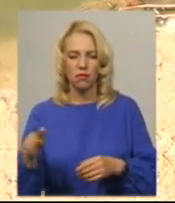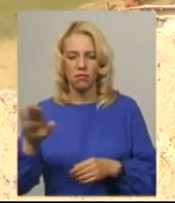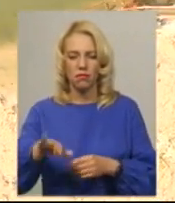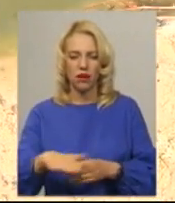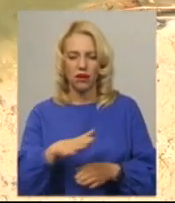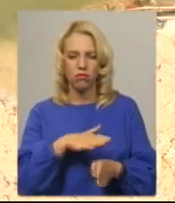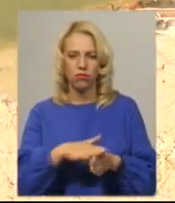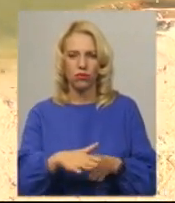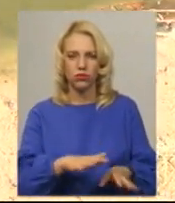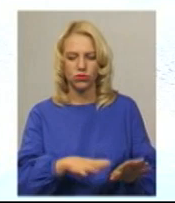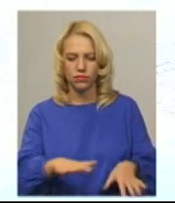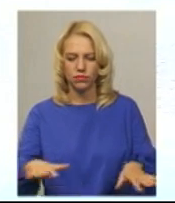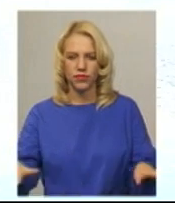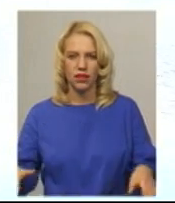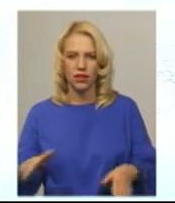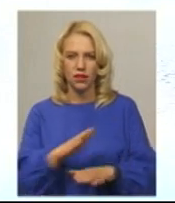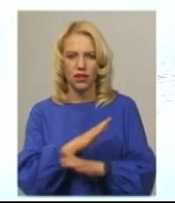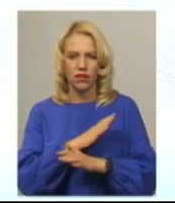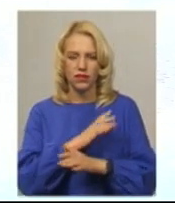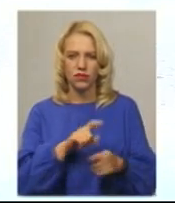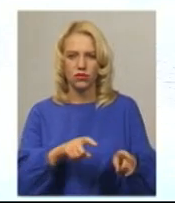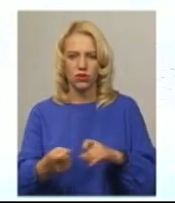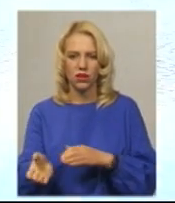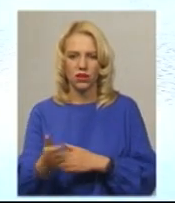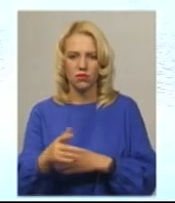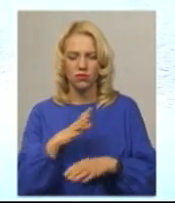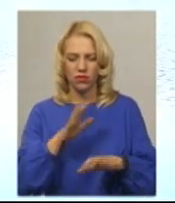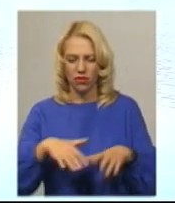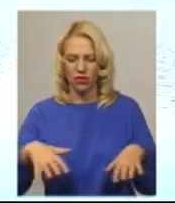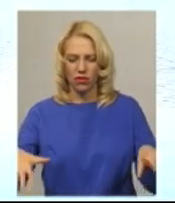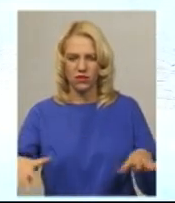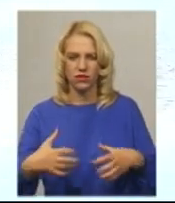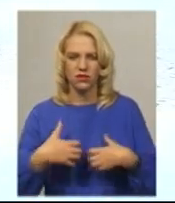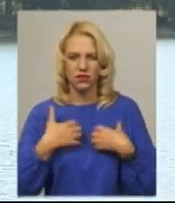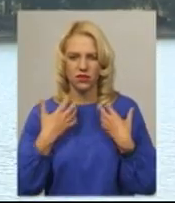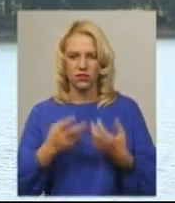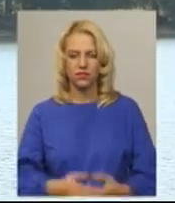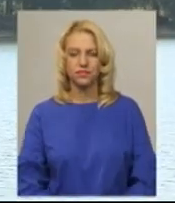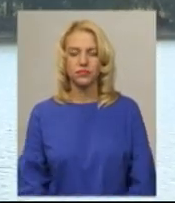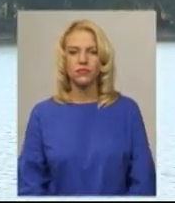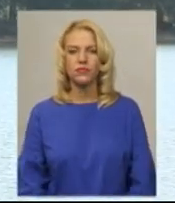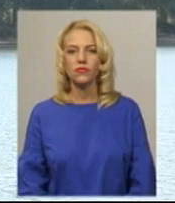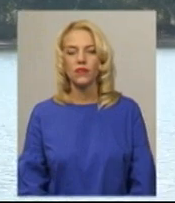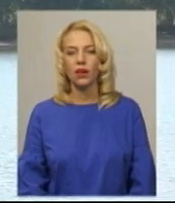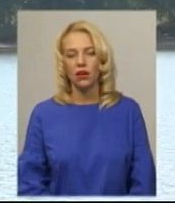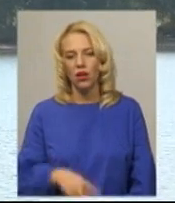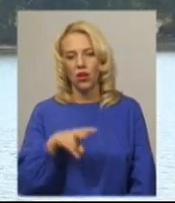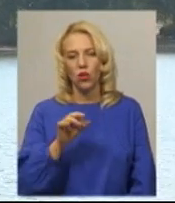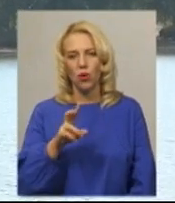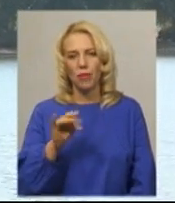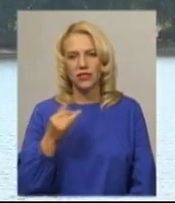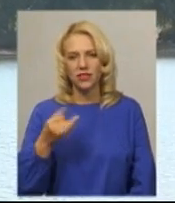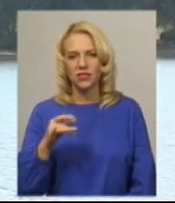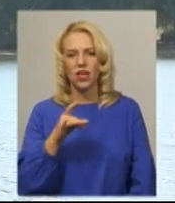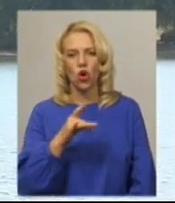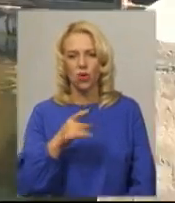рибаків взагалі немає. Те, що тут було, тут заліплено було рибаків. Зараз немає, бо немає, що вже ловити. Роман Лободзінський каже, за останніх